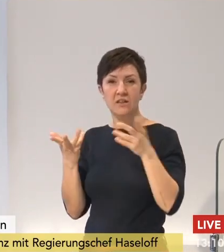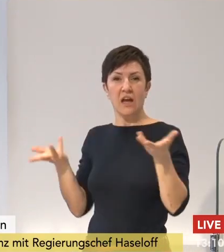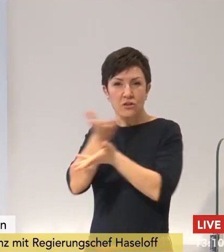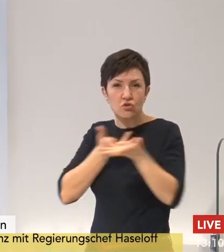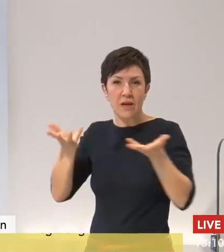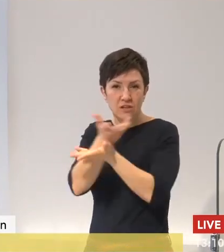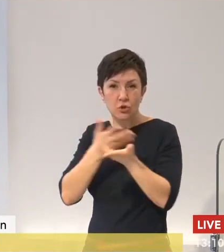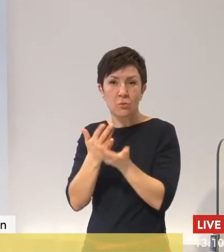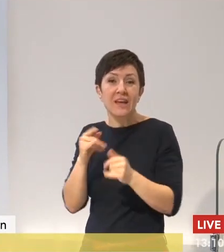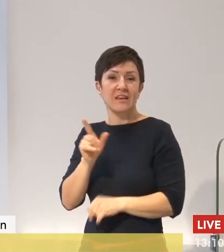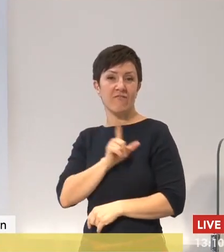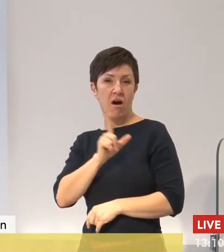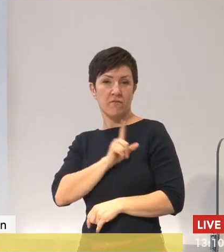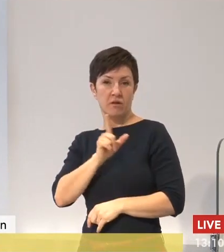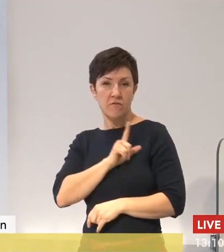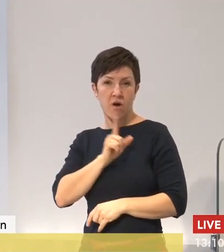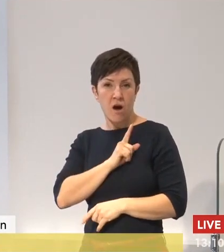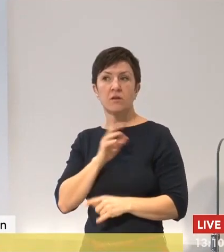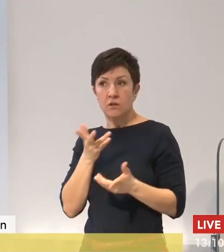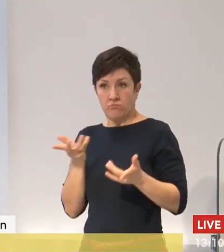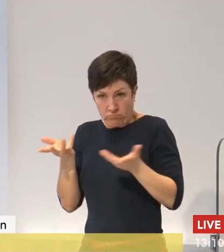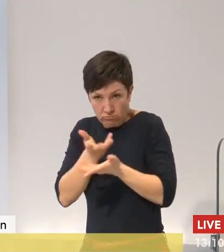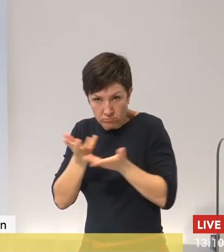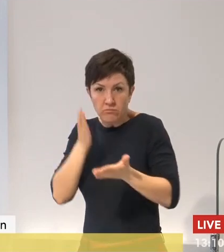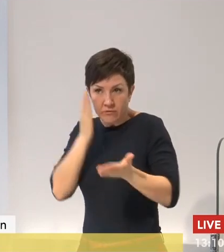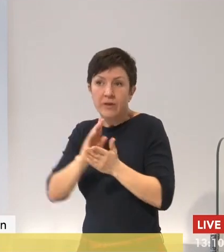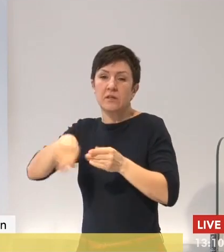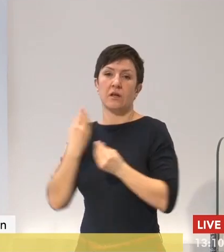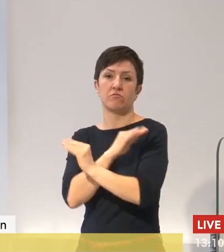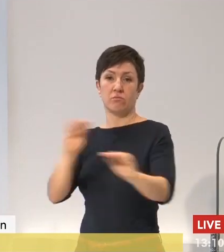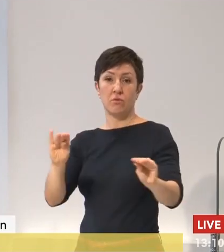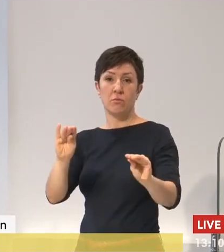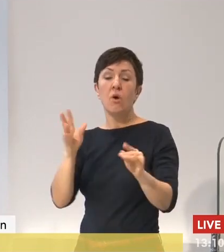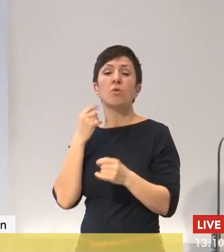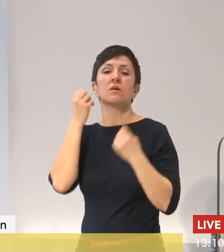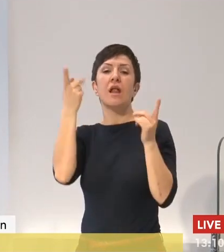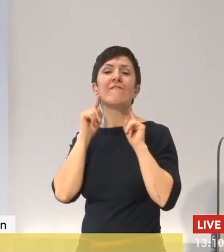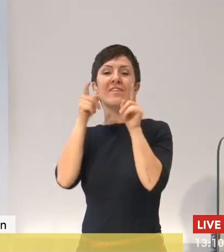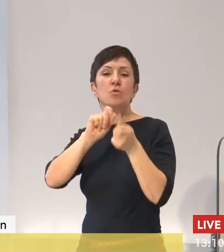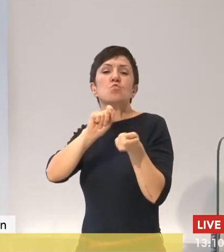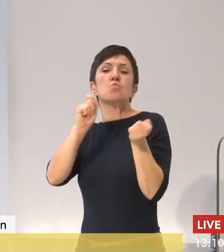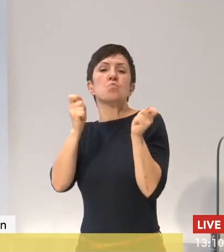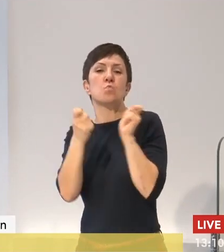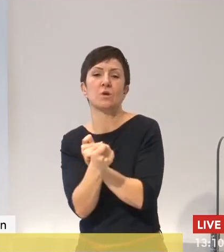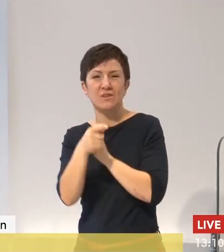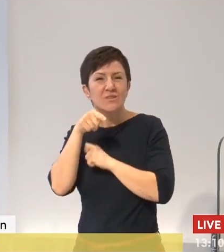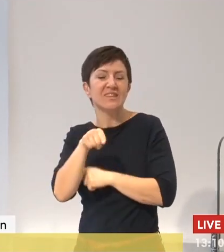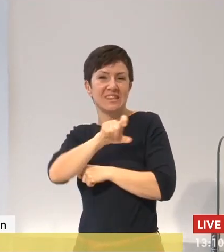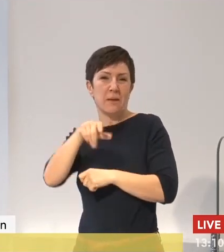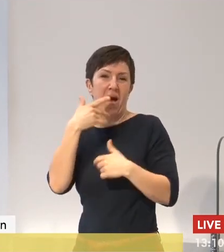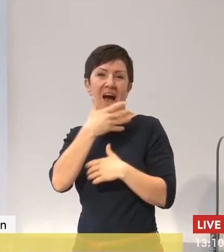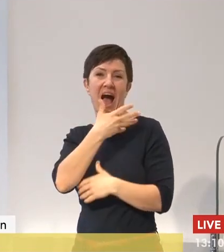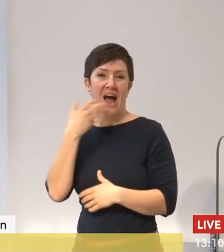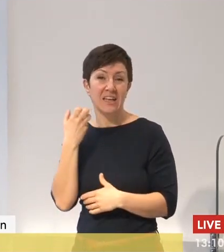über die Virusmutation. Darüber habe ich ja schon etwas gesagt. Die nächste Ministerpräsidentenkonferenz mit der